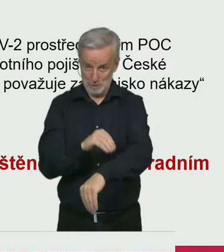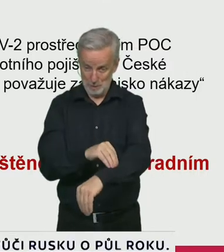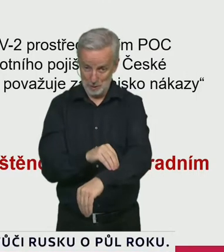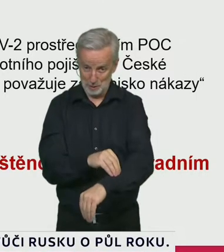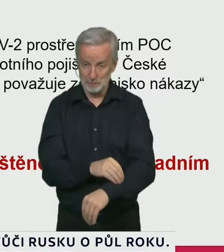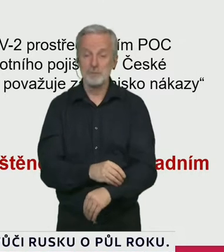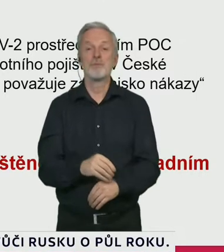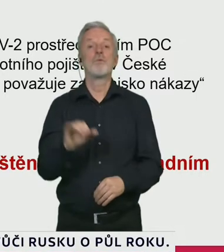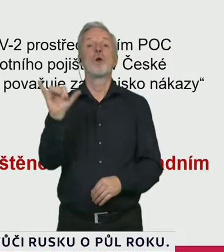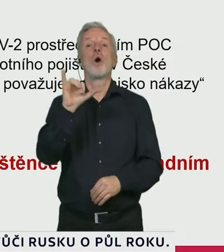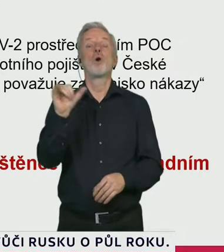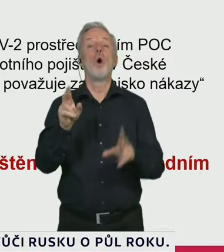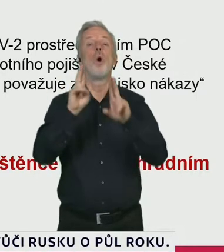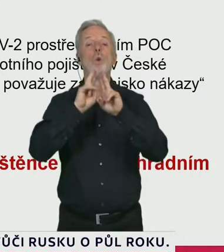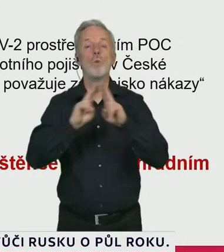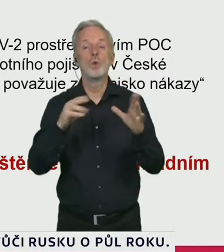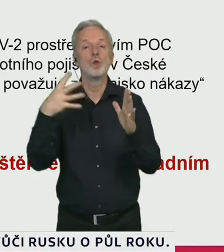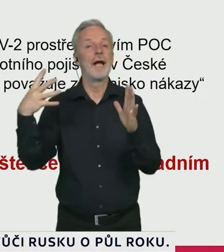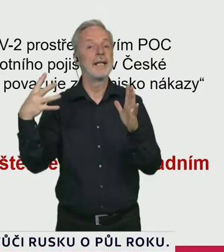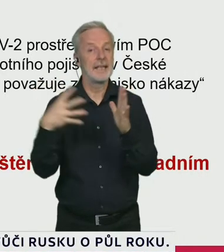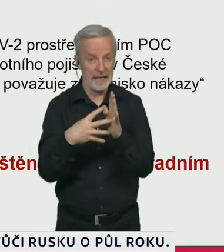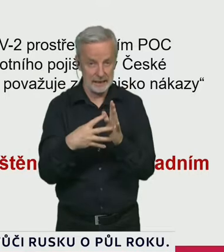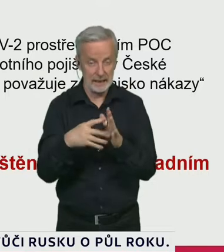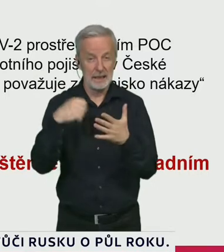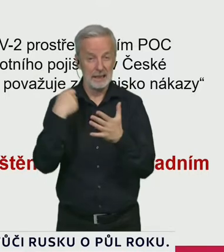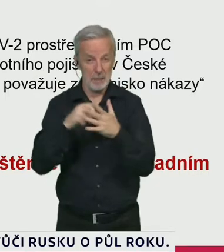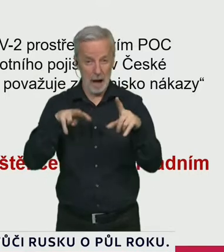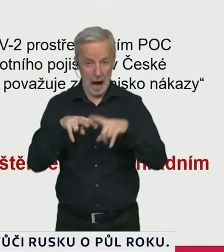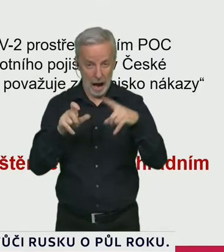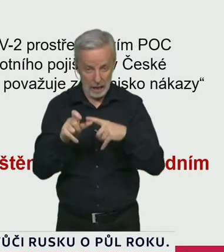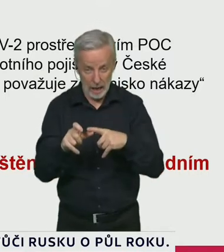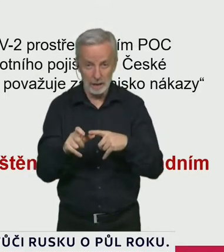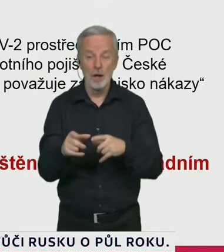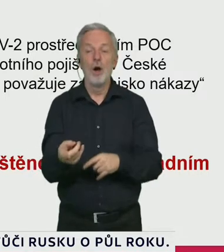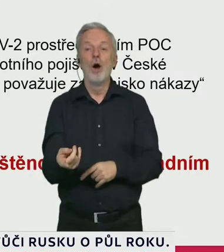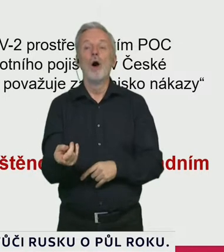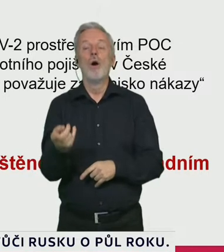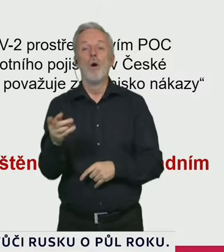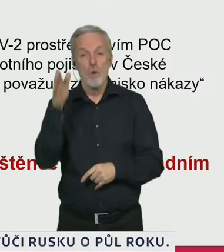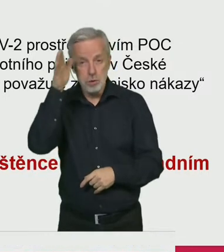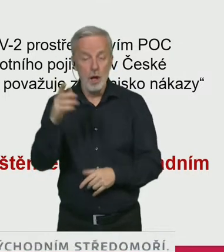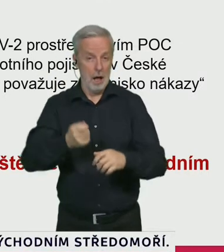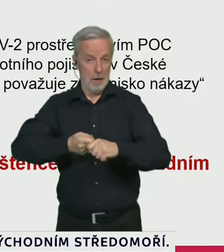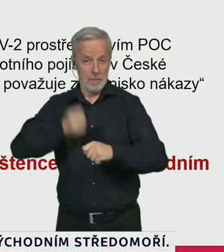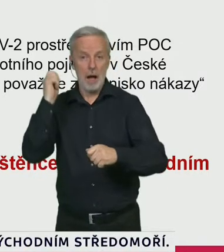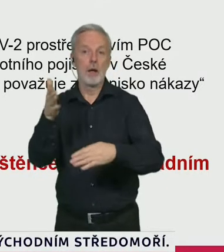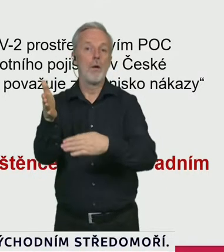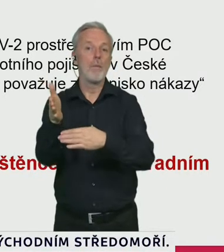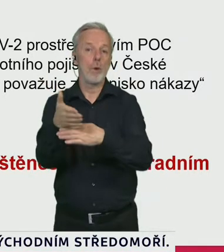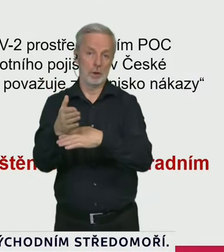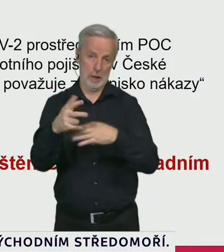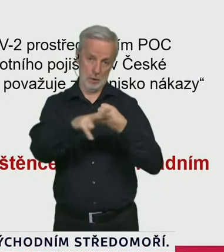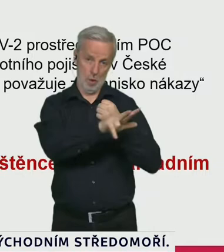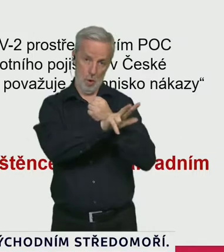mohou na těch antigenních odběrových centrech od 18. prosince. Mohou se nechat